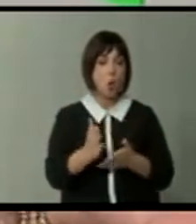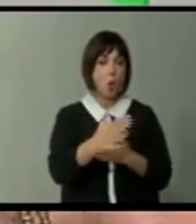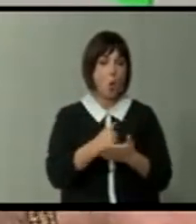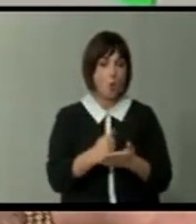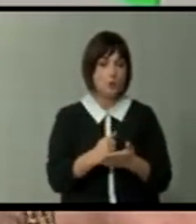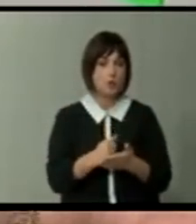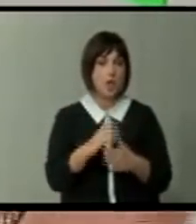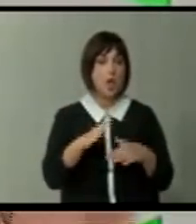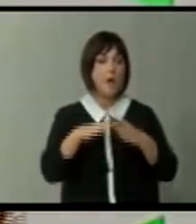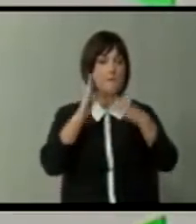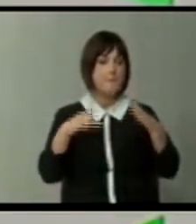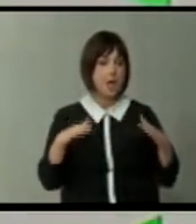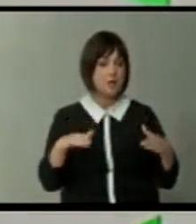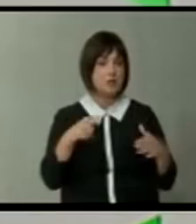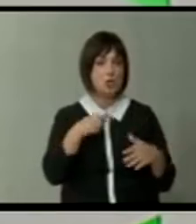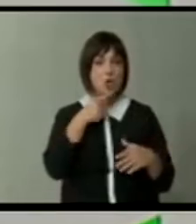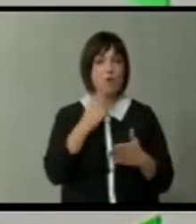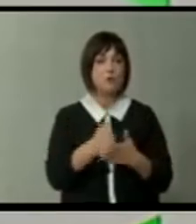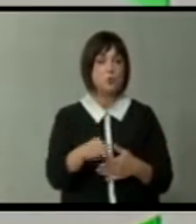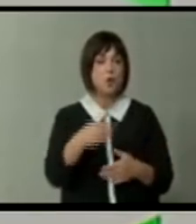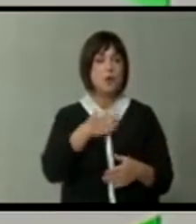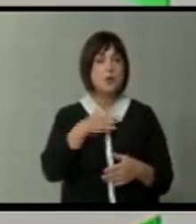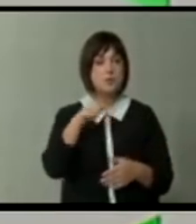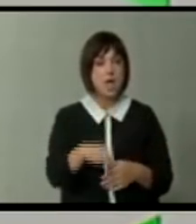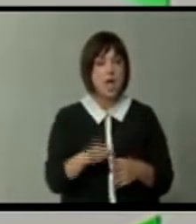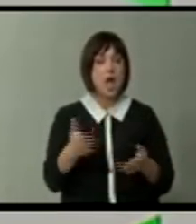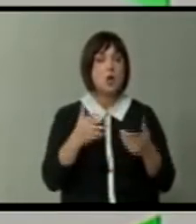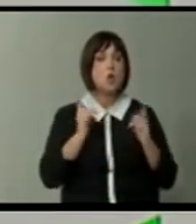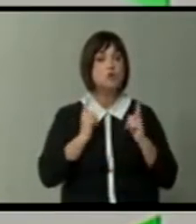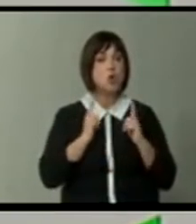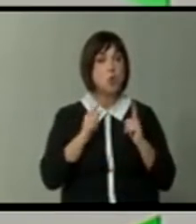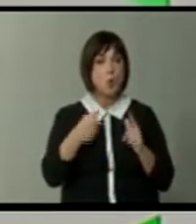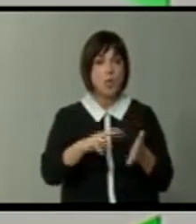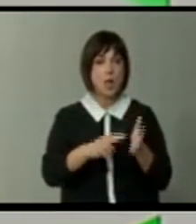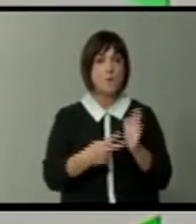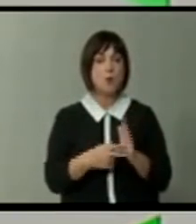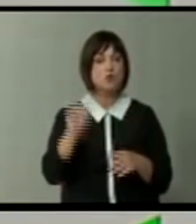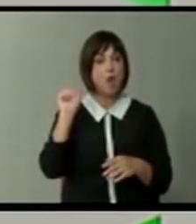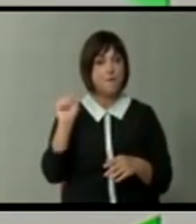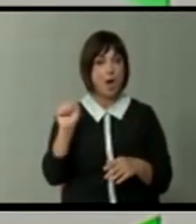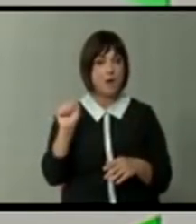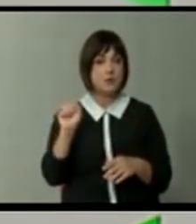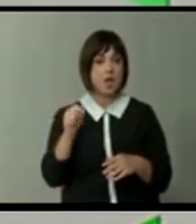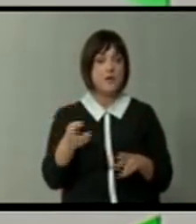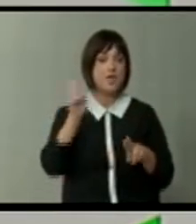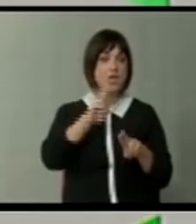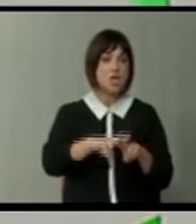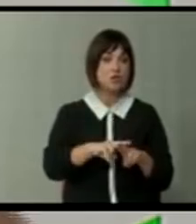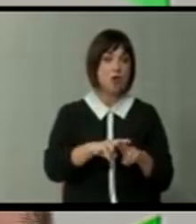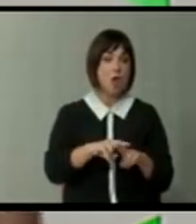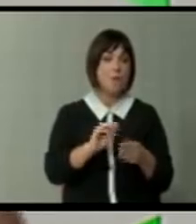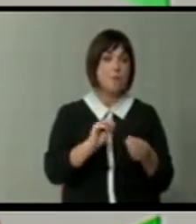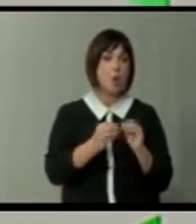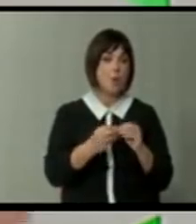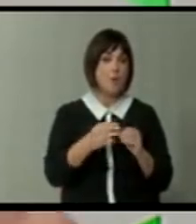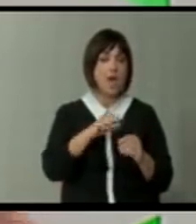баќа, балкански услови, особено кај нас. Ако очекувате дека политичките партии ќе ви ги решават проблемите,